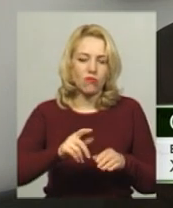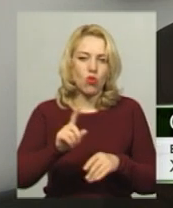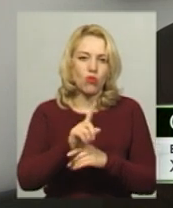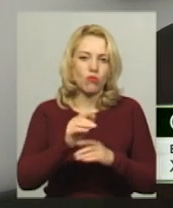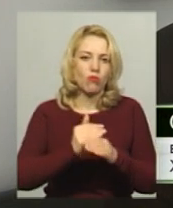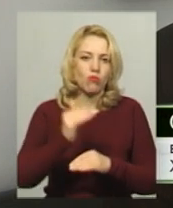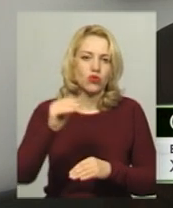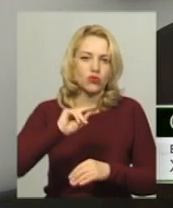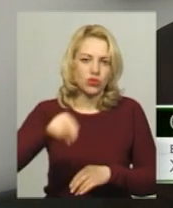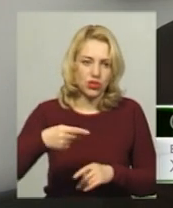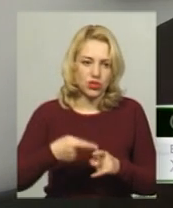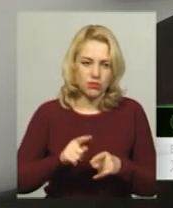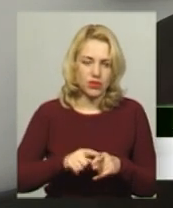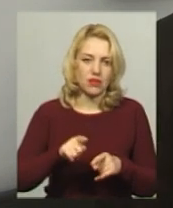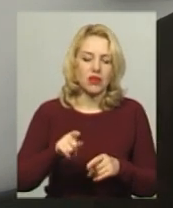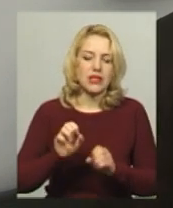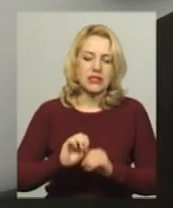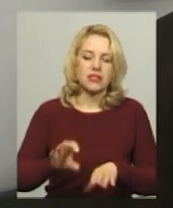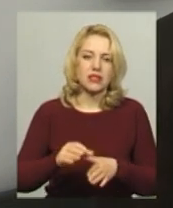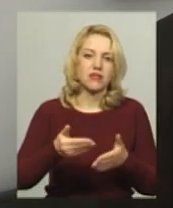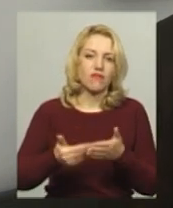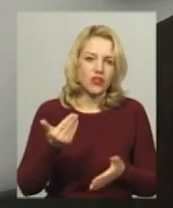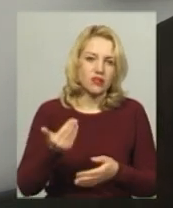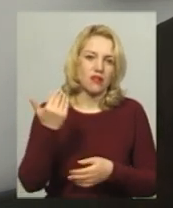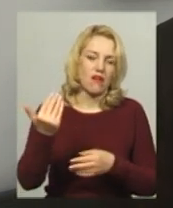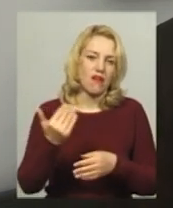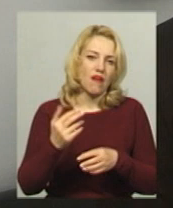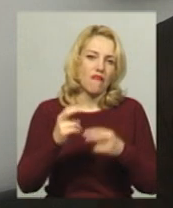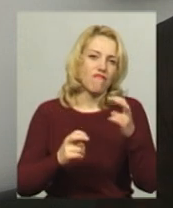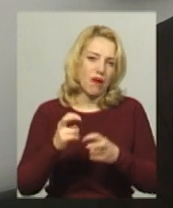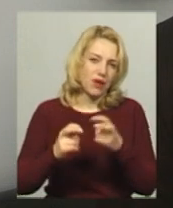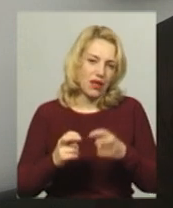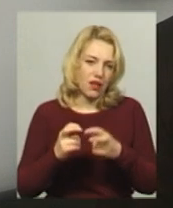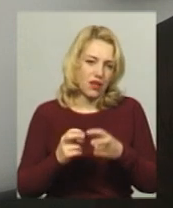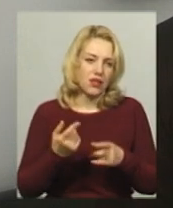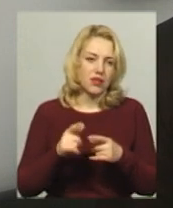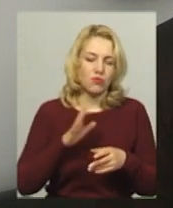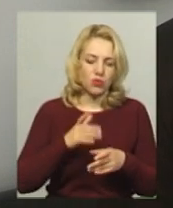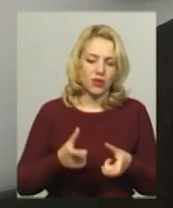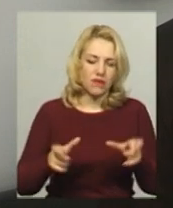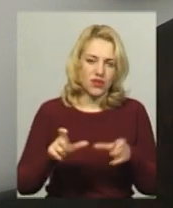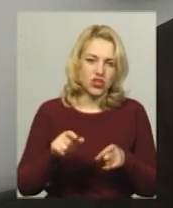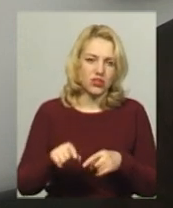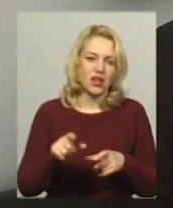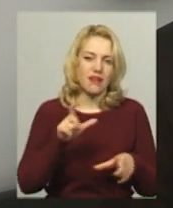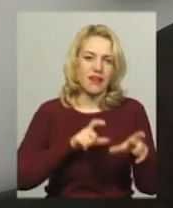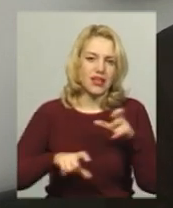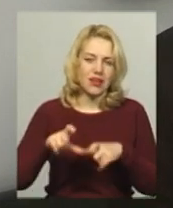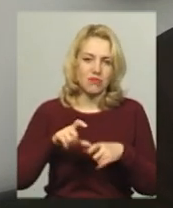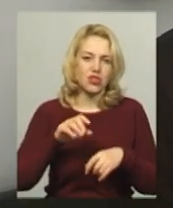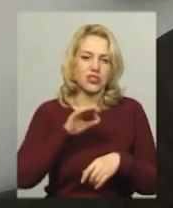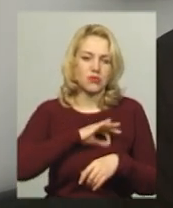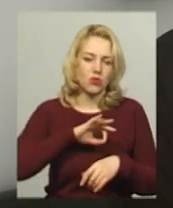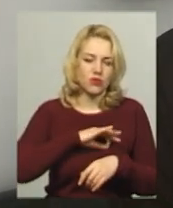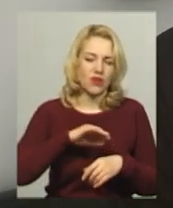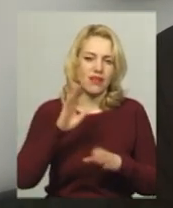даної фабрики. Опять же, фіксувалося перевищення по таким речовинам, як хімічне споживання кисню,